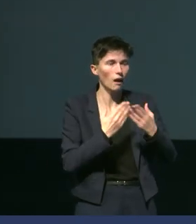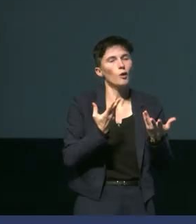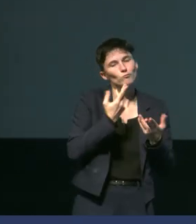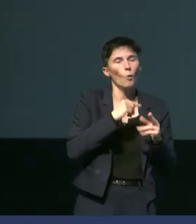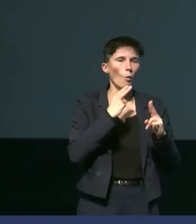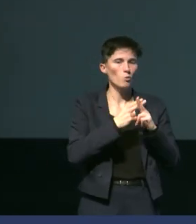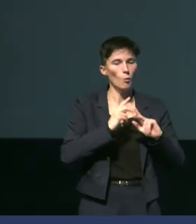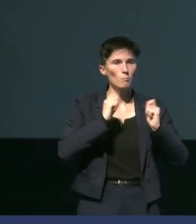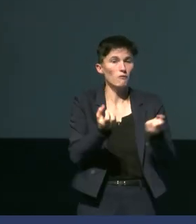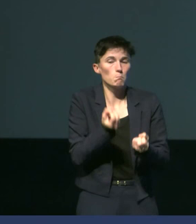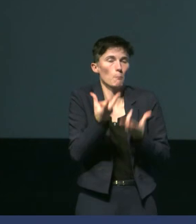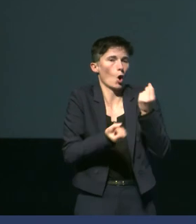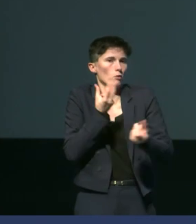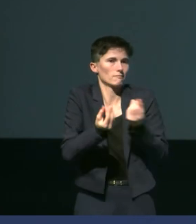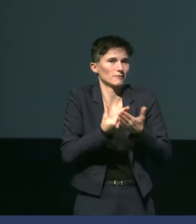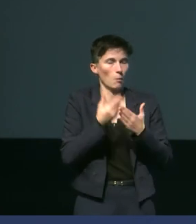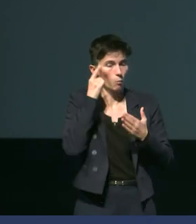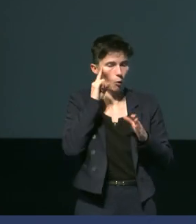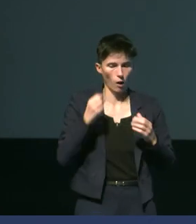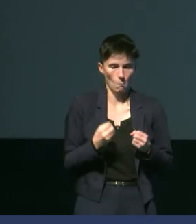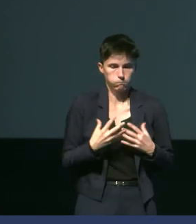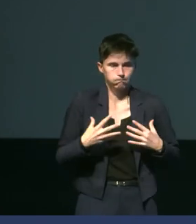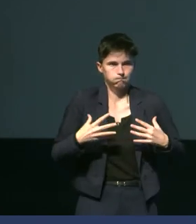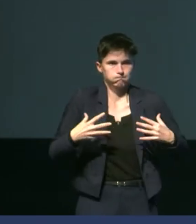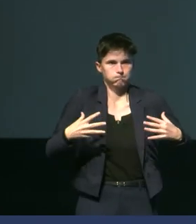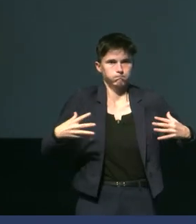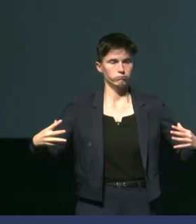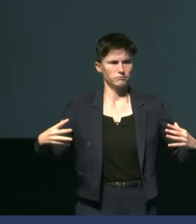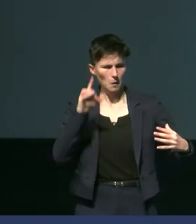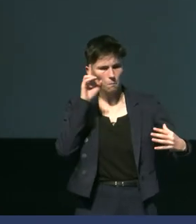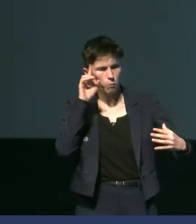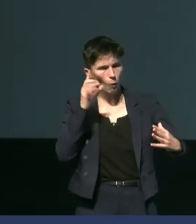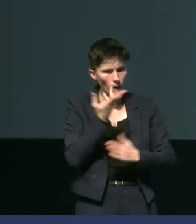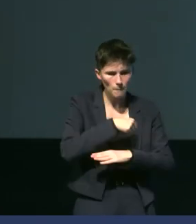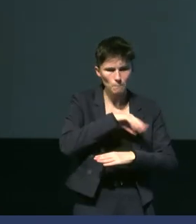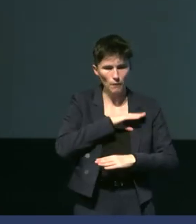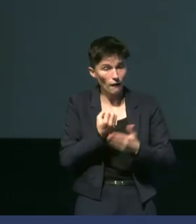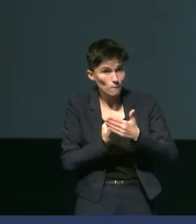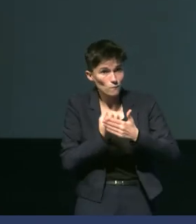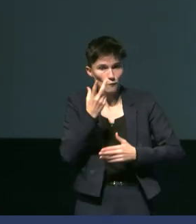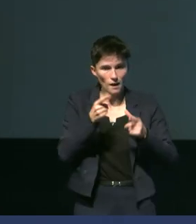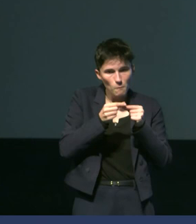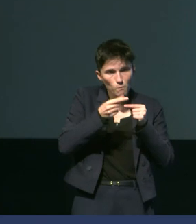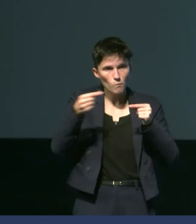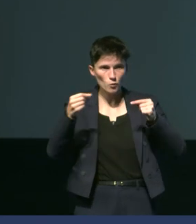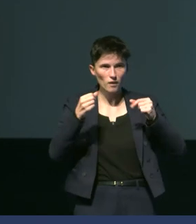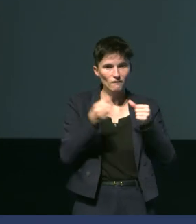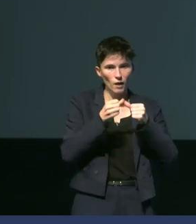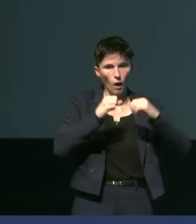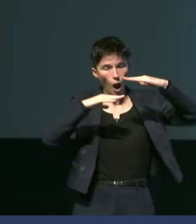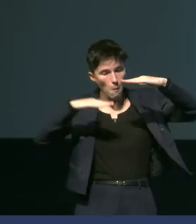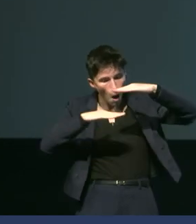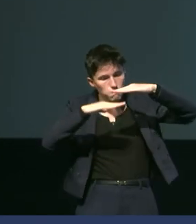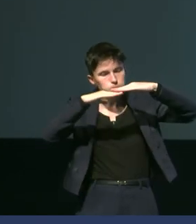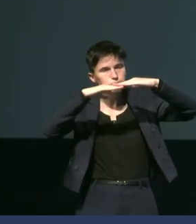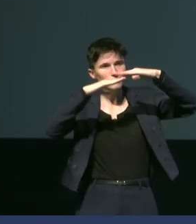parce qu'on a vraiment l'individu qui va commencer à gonfler. Pourquoi il gonfle ? Parce que les nouvelles plumes vont pousser sous les anciennes plumes. Mais